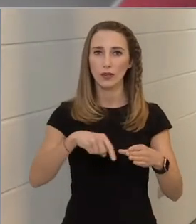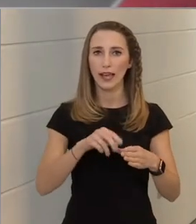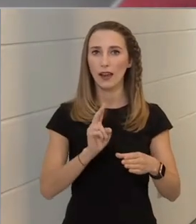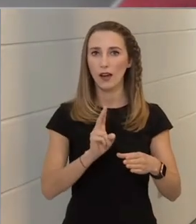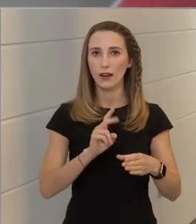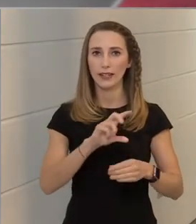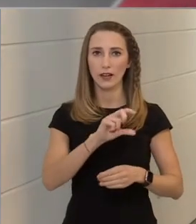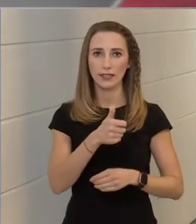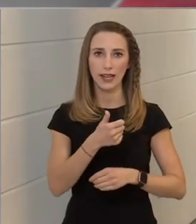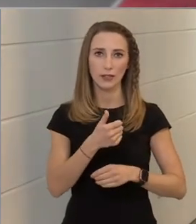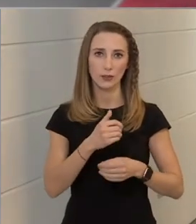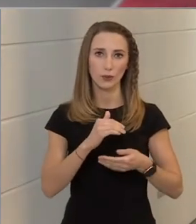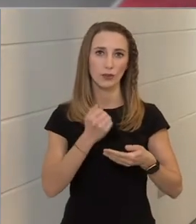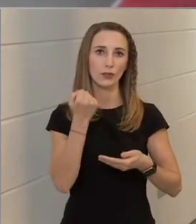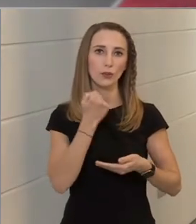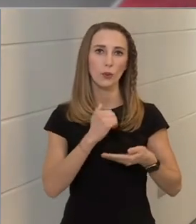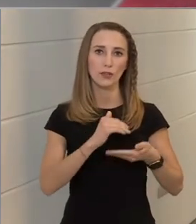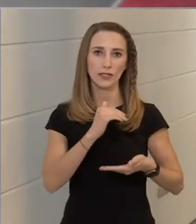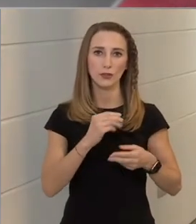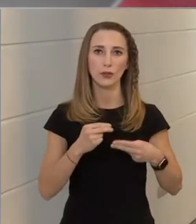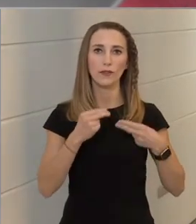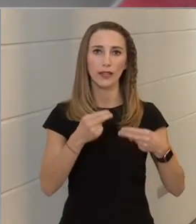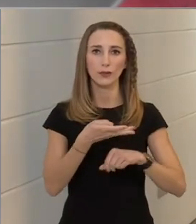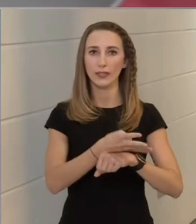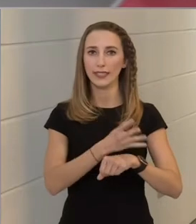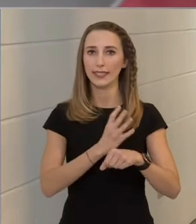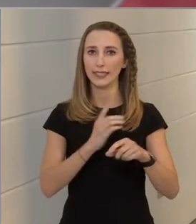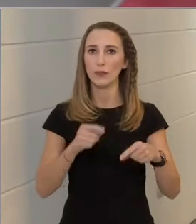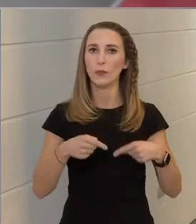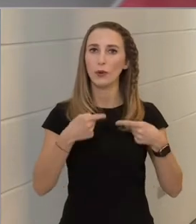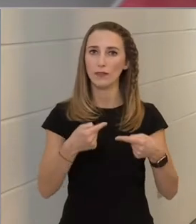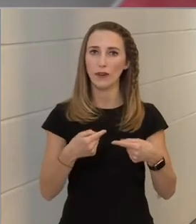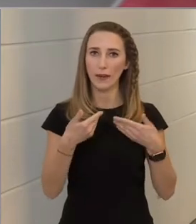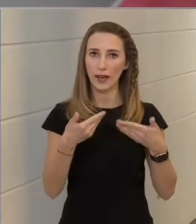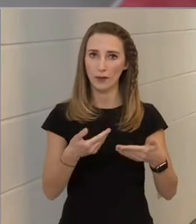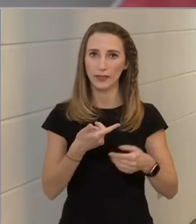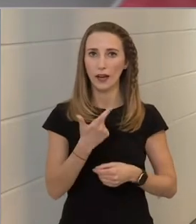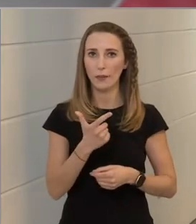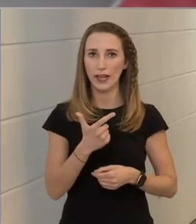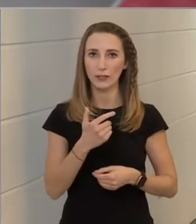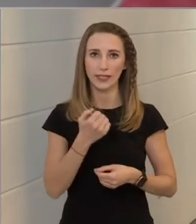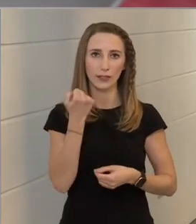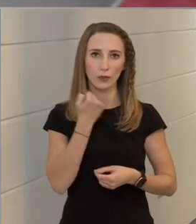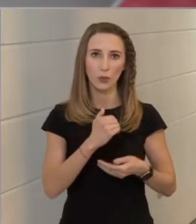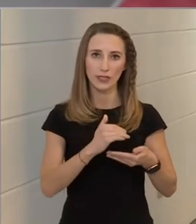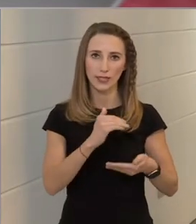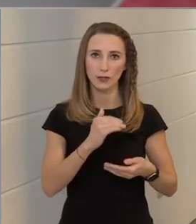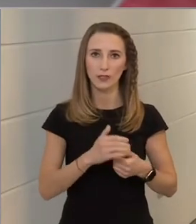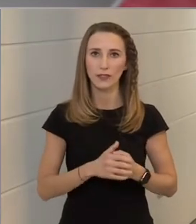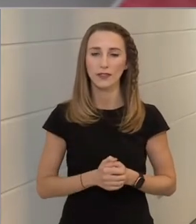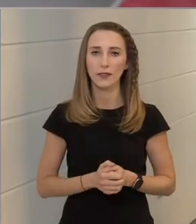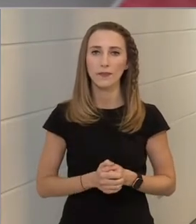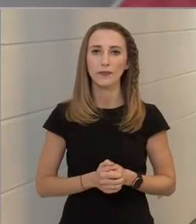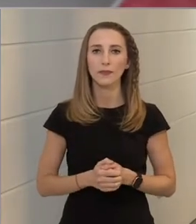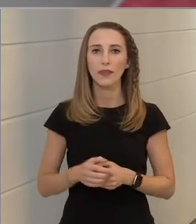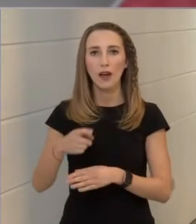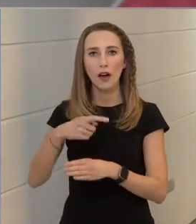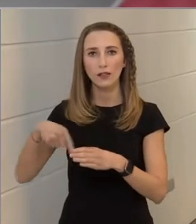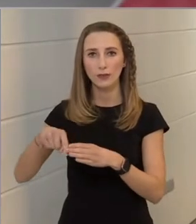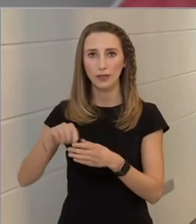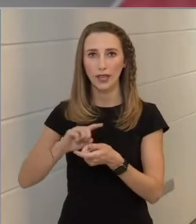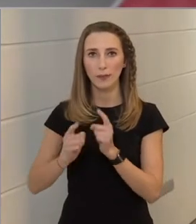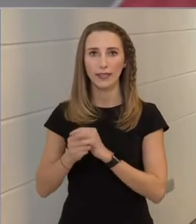akik az első dózist követő négy hét múlva kapták meg a második dózist, azoknál